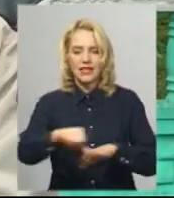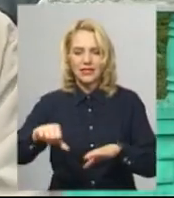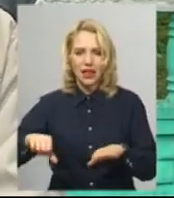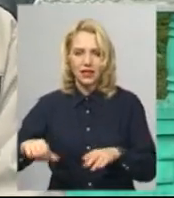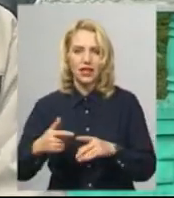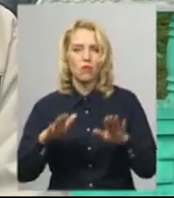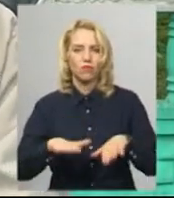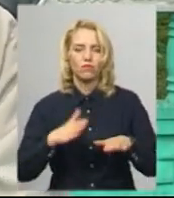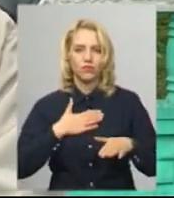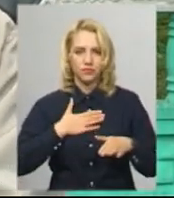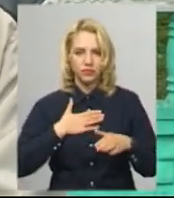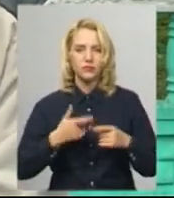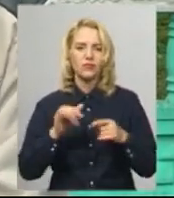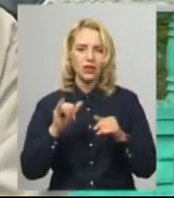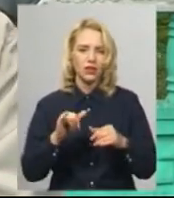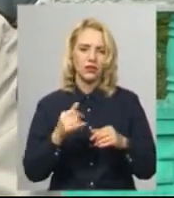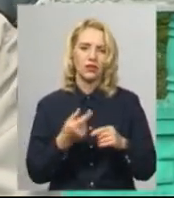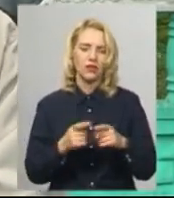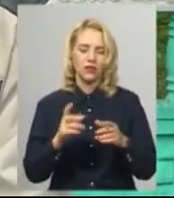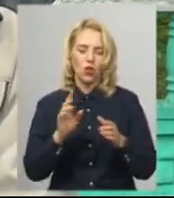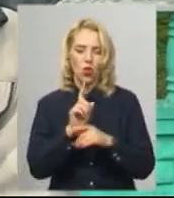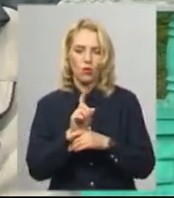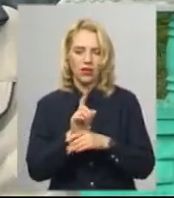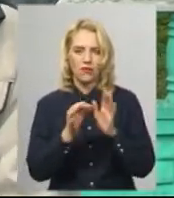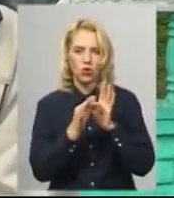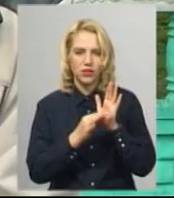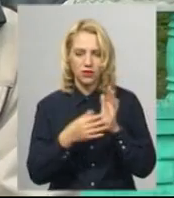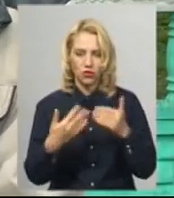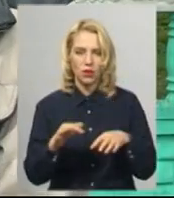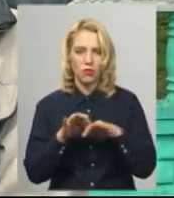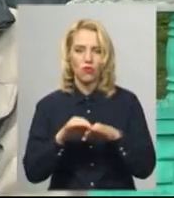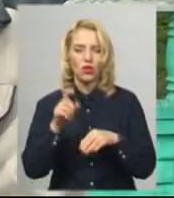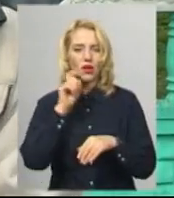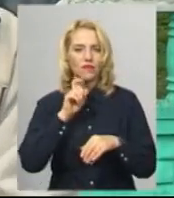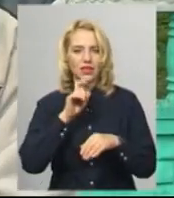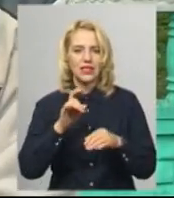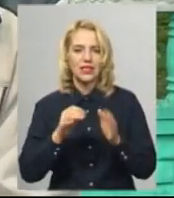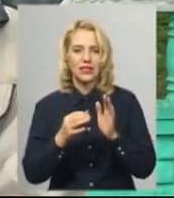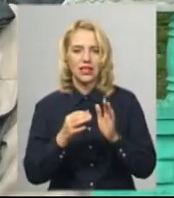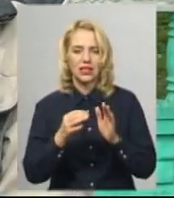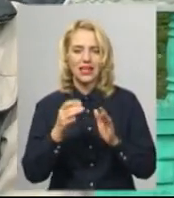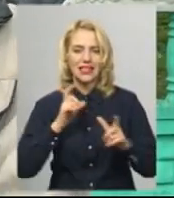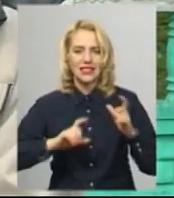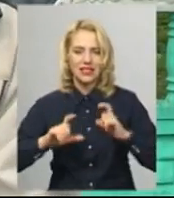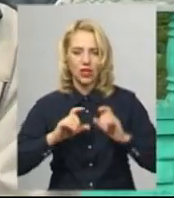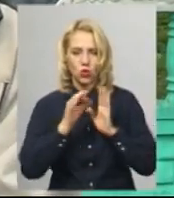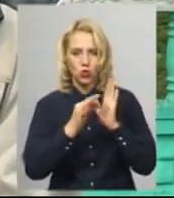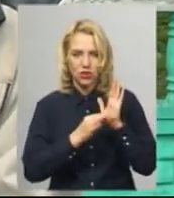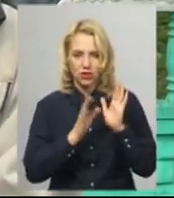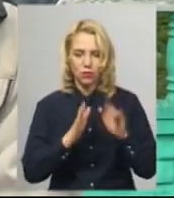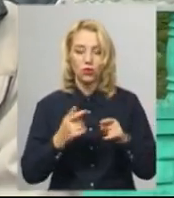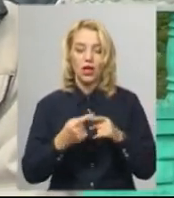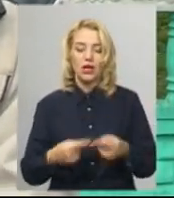успіху. Зараз проводимо нормативну грошову оцінку. На спартизі знаходиться в Вінниці. Інститут розробляй нормативну грошову оцінку. І згідно з цією нормативною